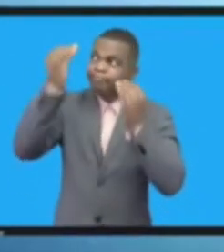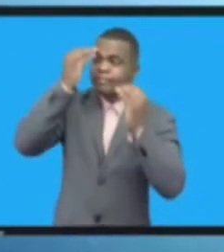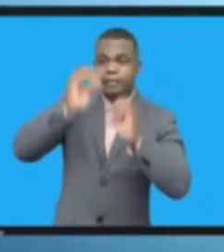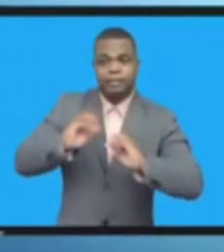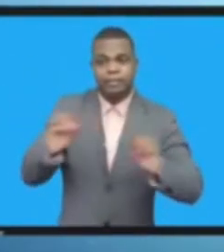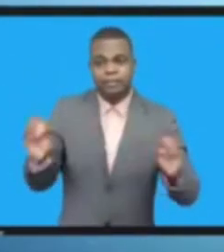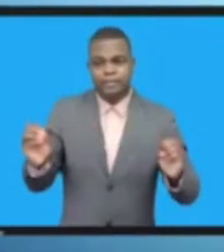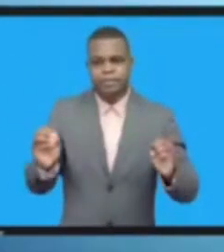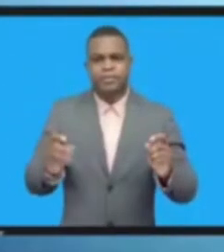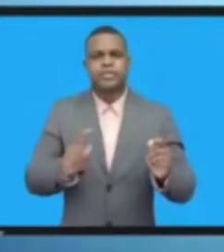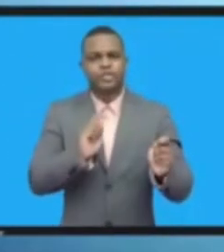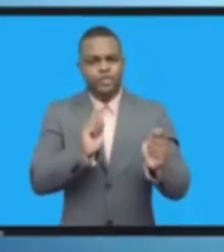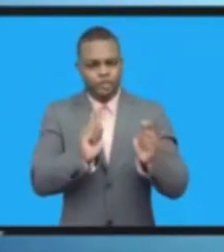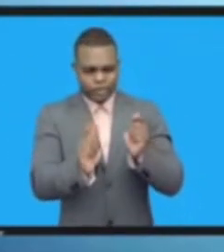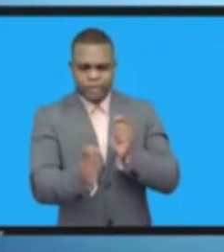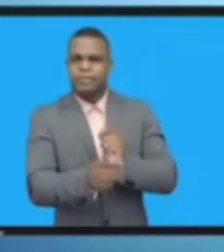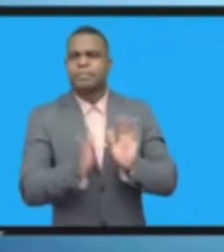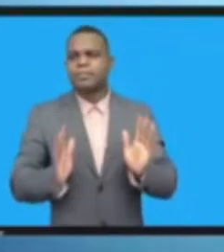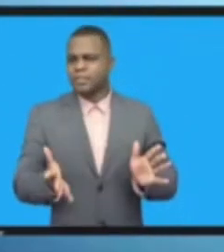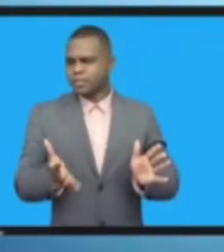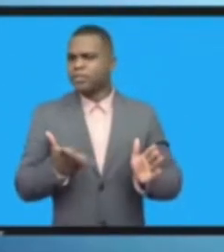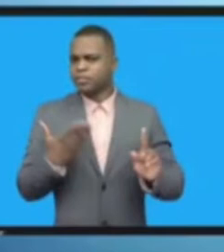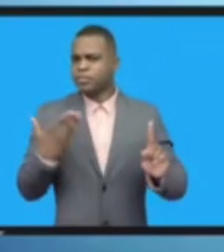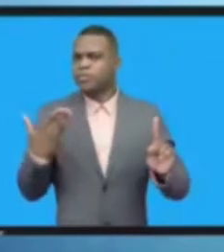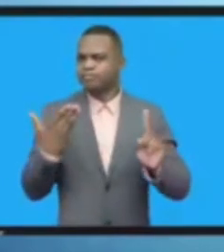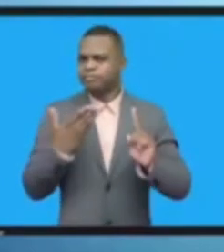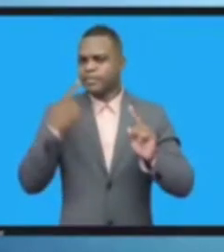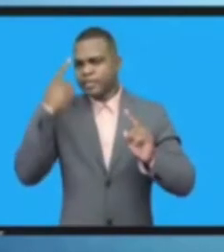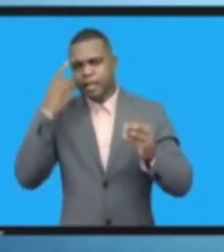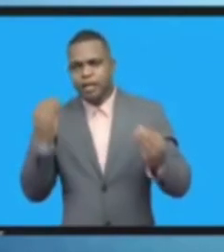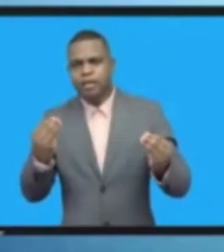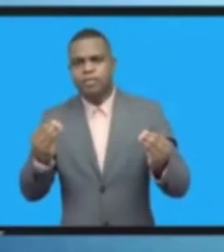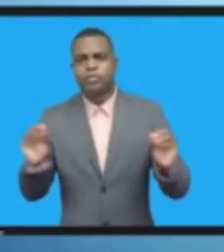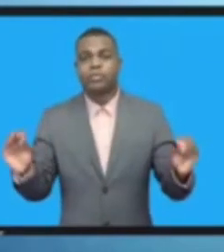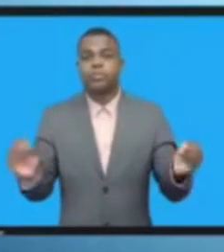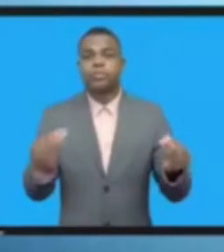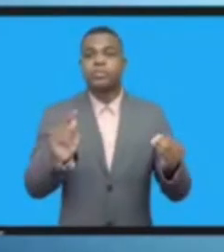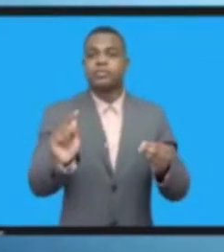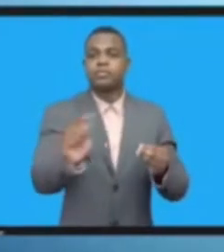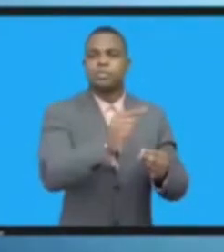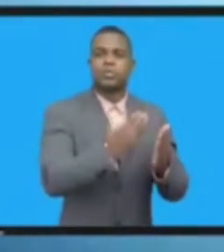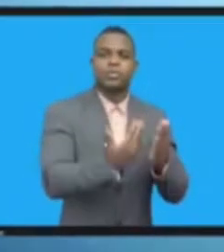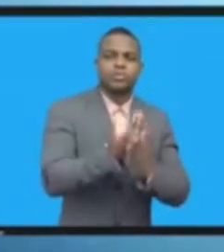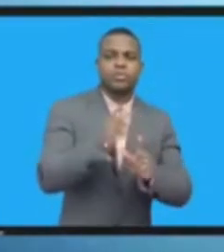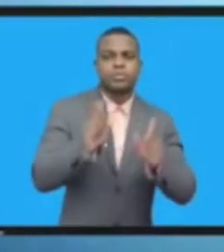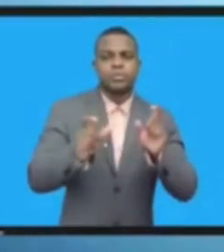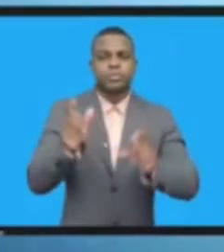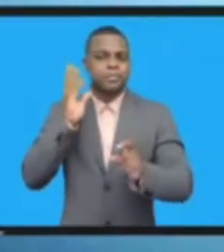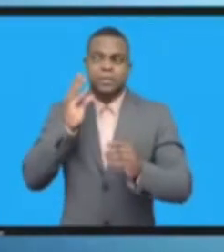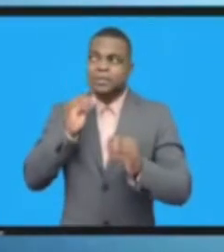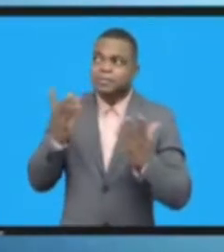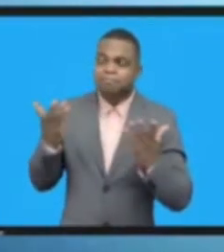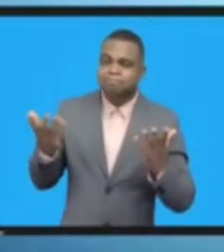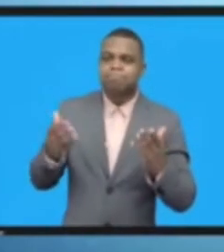وعلينا أن نسلم بمنفعة مشاركة الشباب